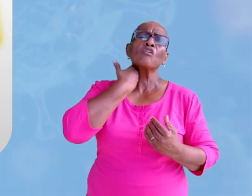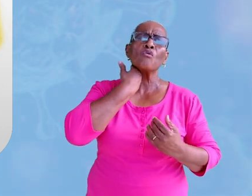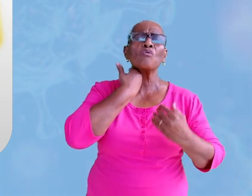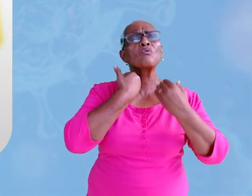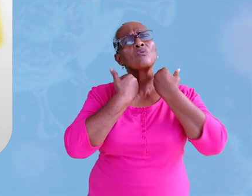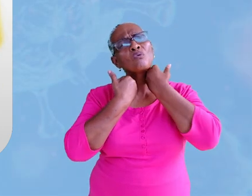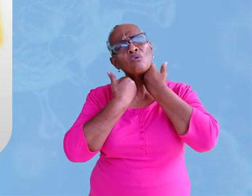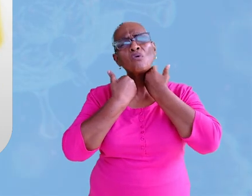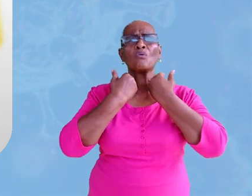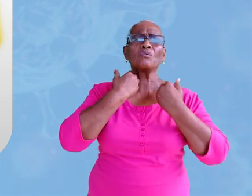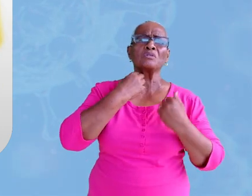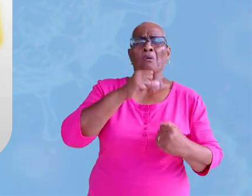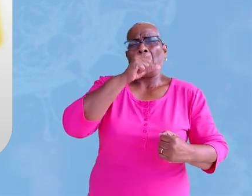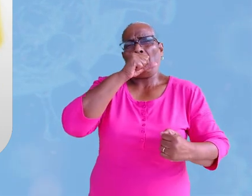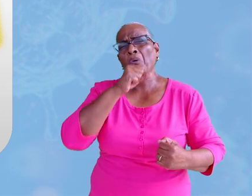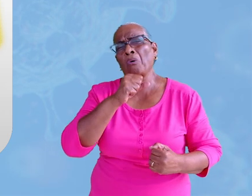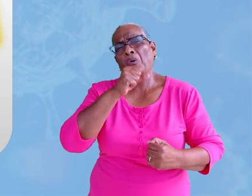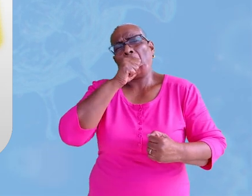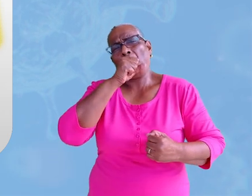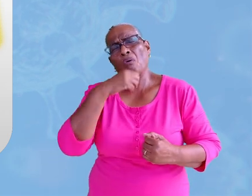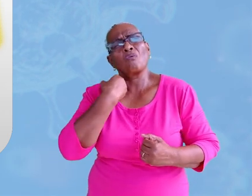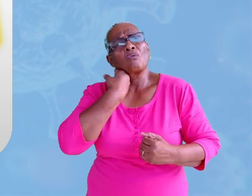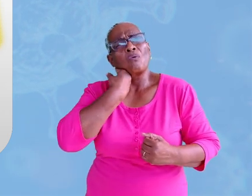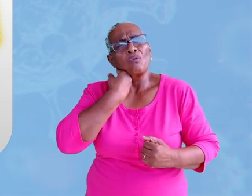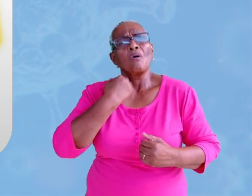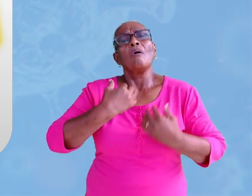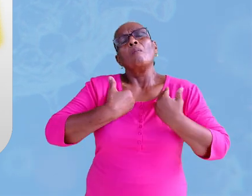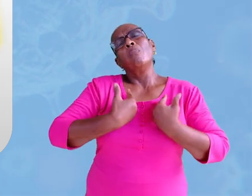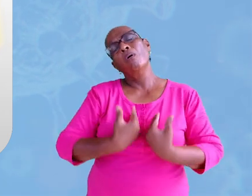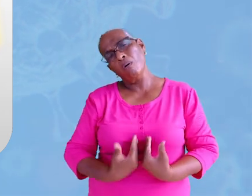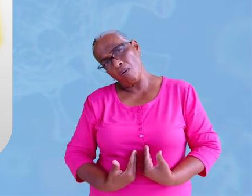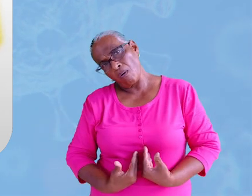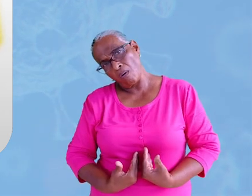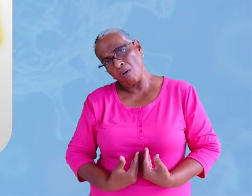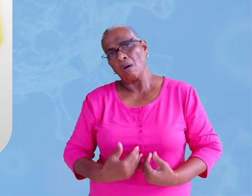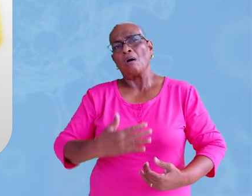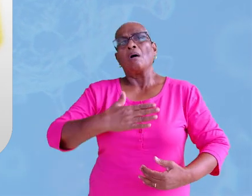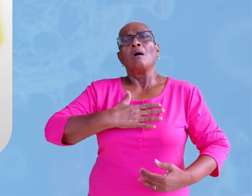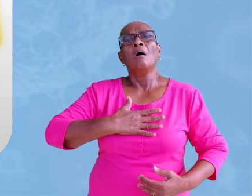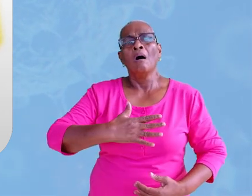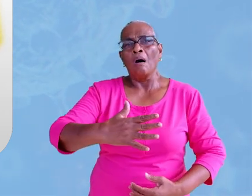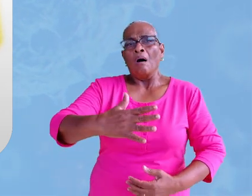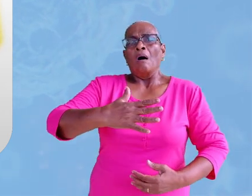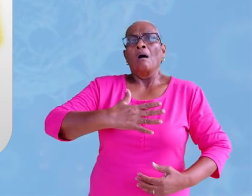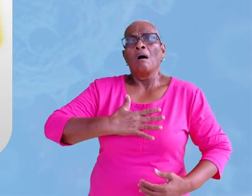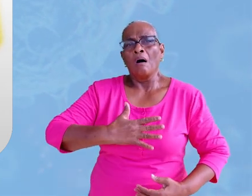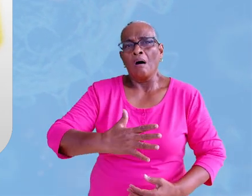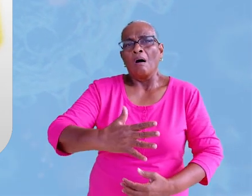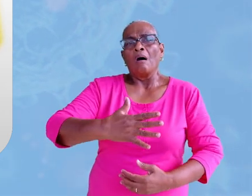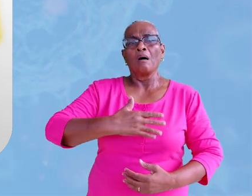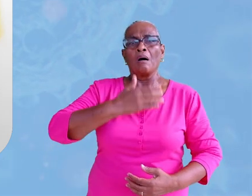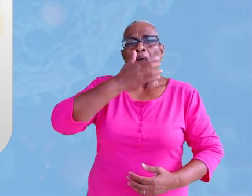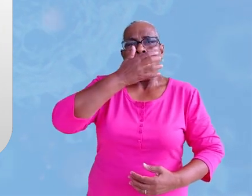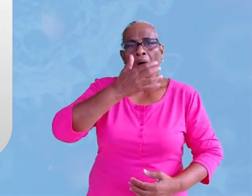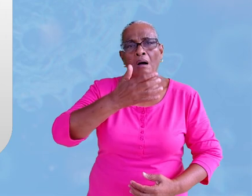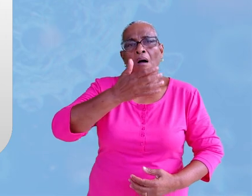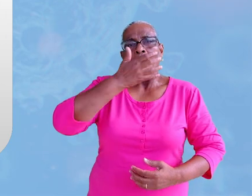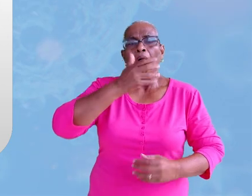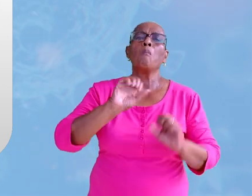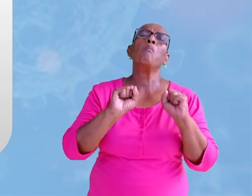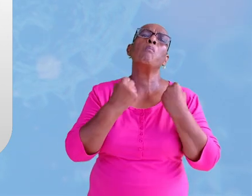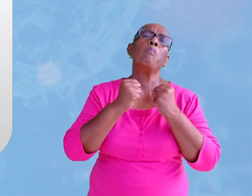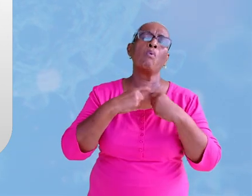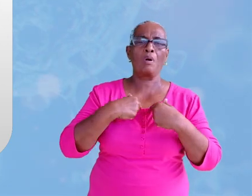koorts, je moet hoesten, je voelt je moe, je bent kortademig, je kunt moeilijk ademen.